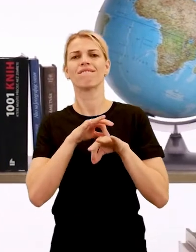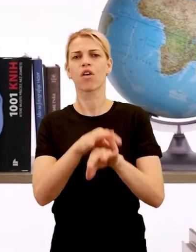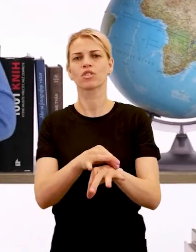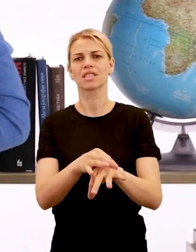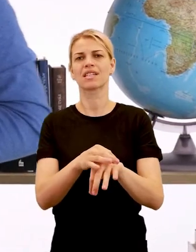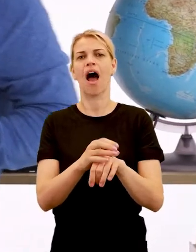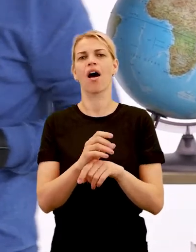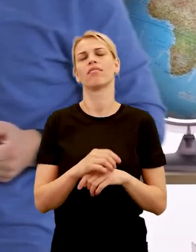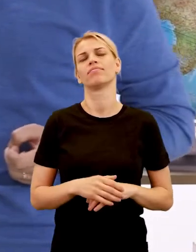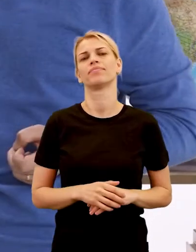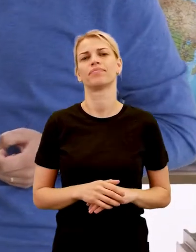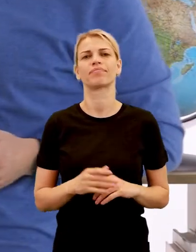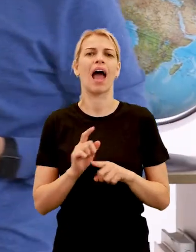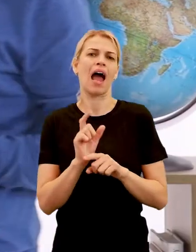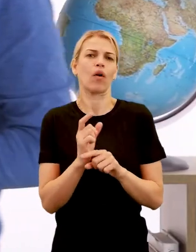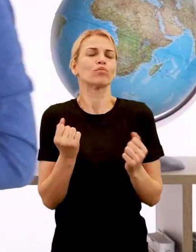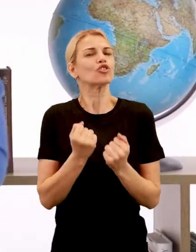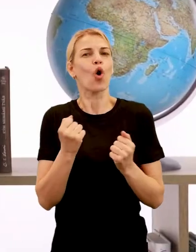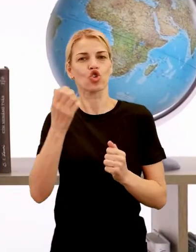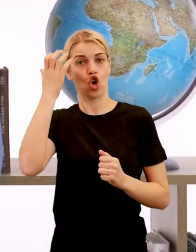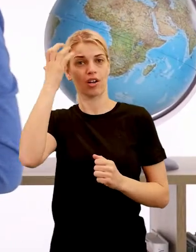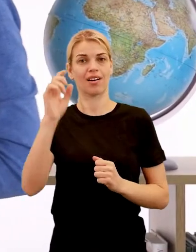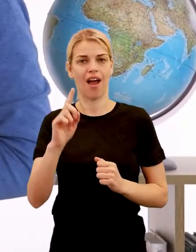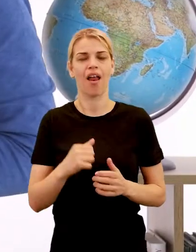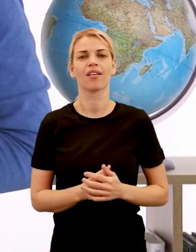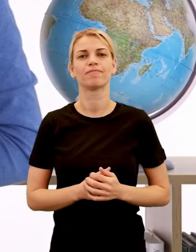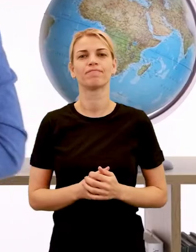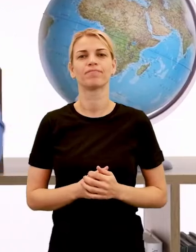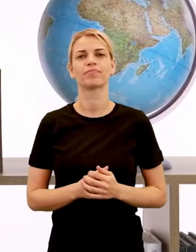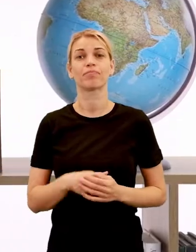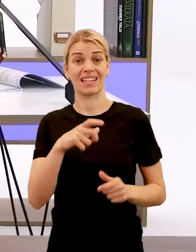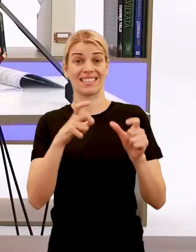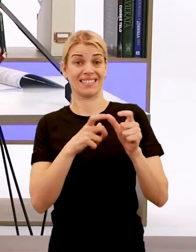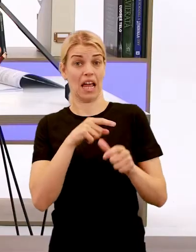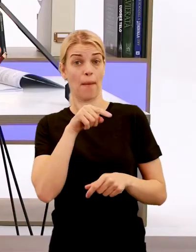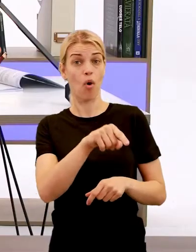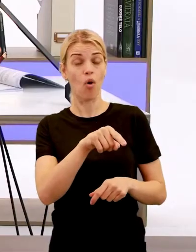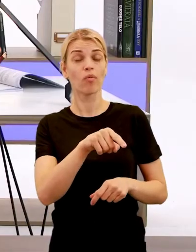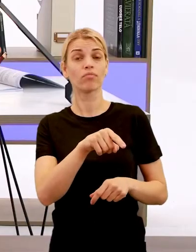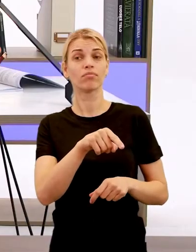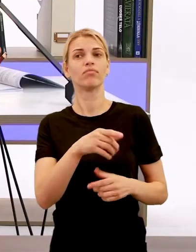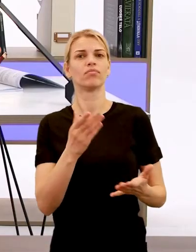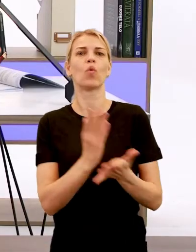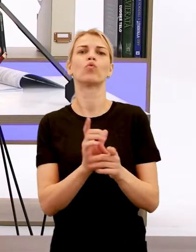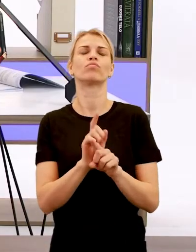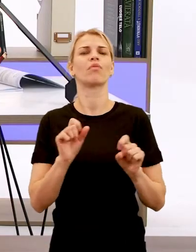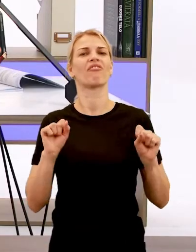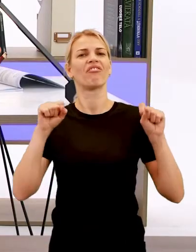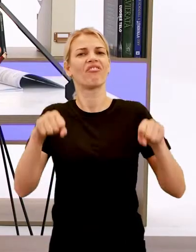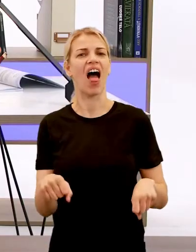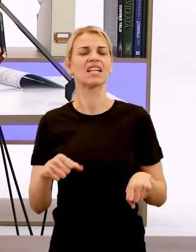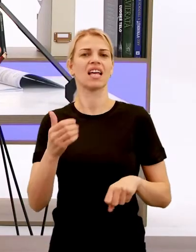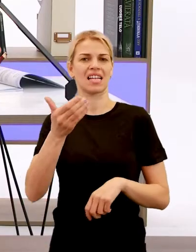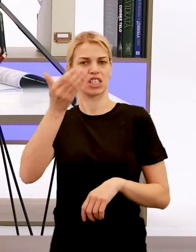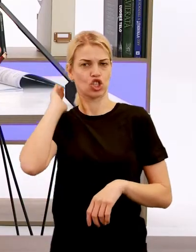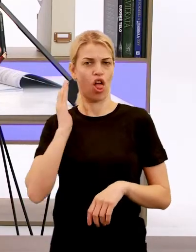v tomto prípade ešte nie je úplne korektné. No a Samo sa stáva vlácom, tak môžeme povedať